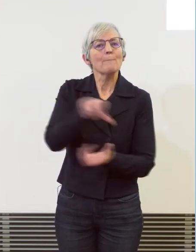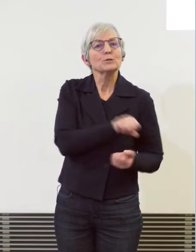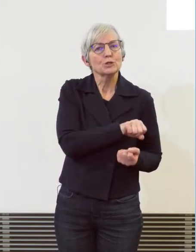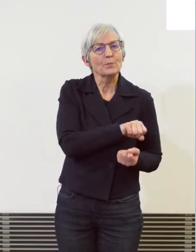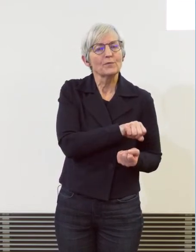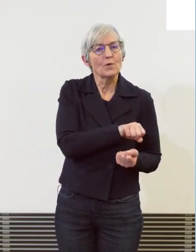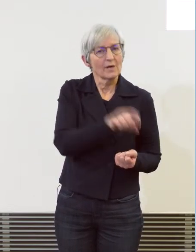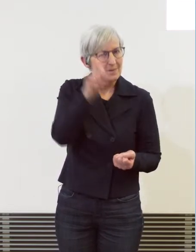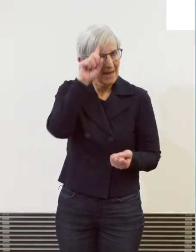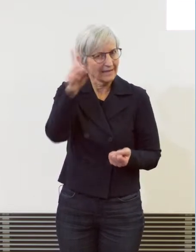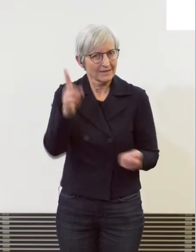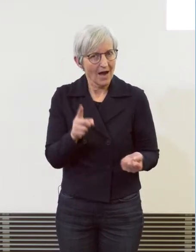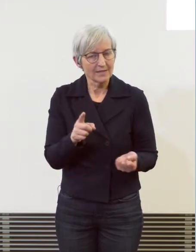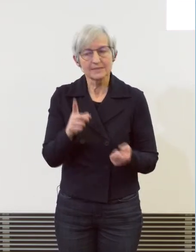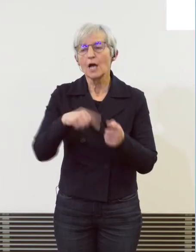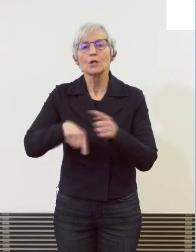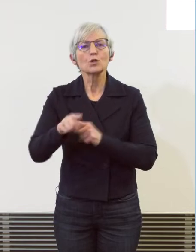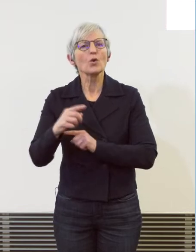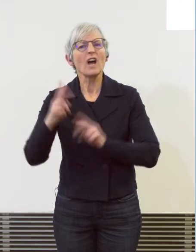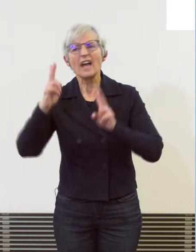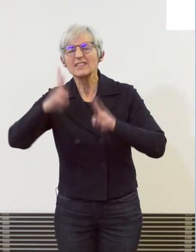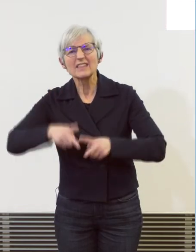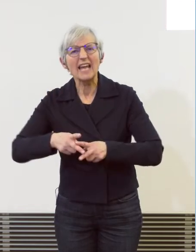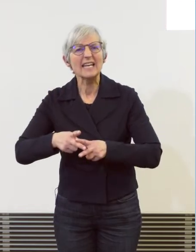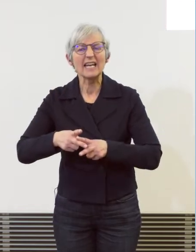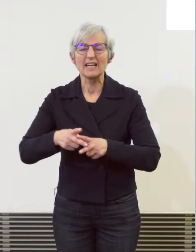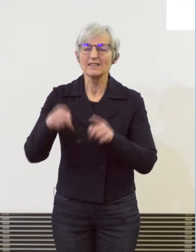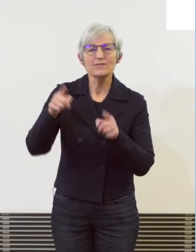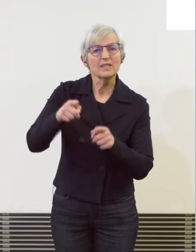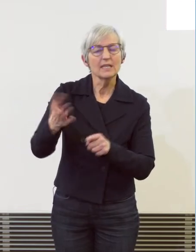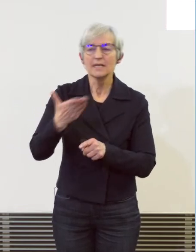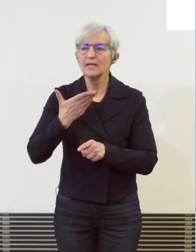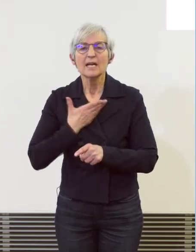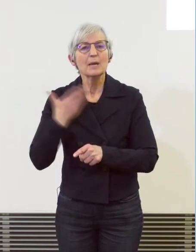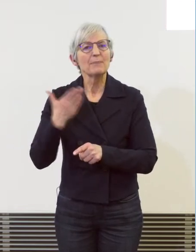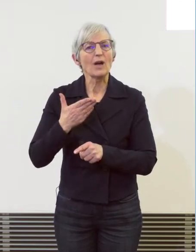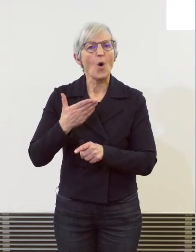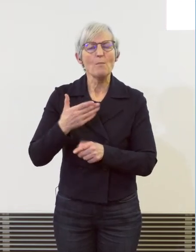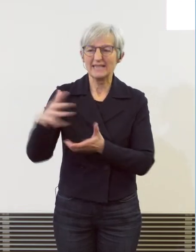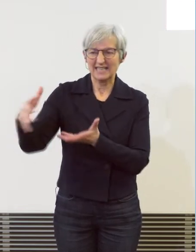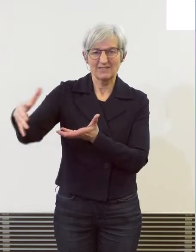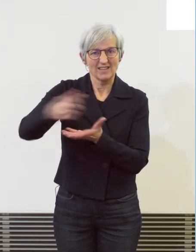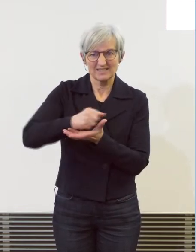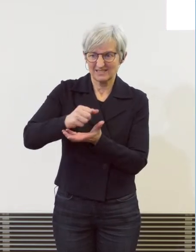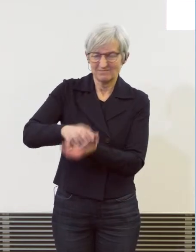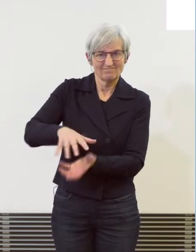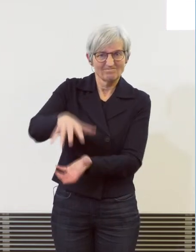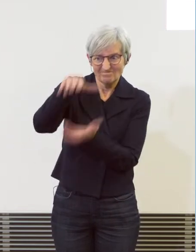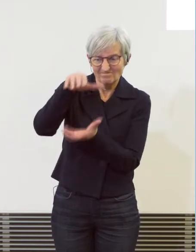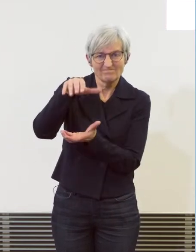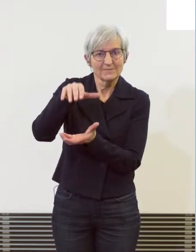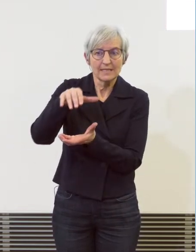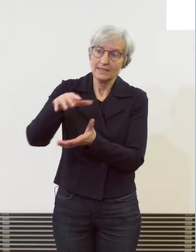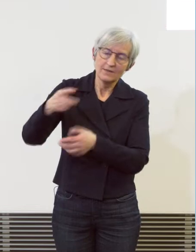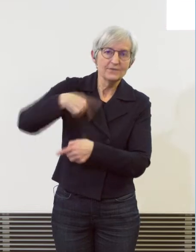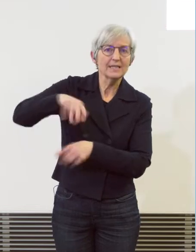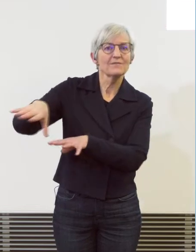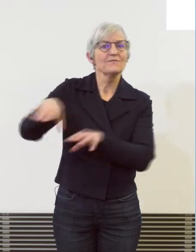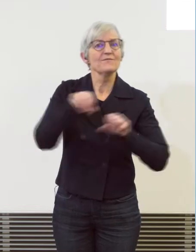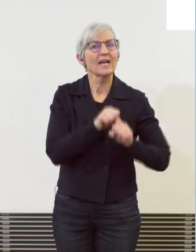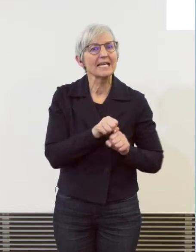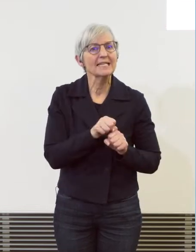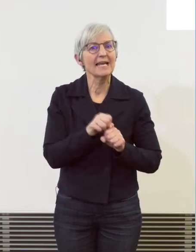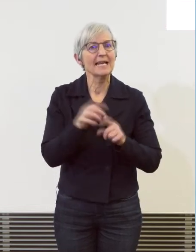deliktisch erlangt die Vermögenswerte oder auch ihre Ersatzwerte zur Rückgabe an Geschädigte oder auch zur Einziehung an den Staat